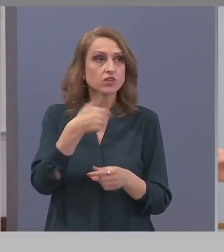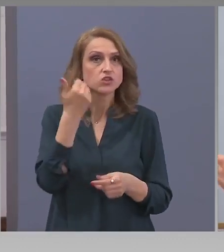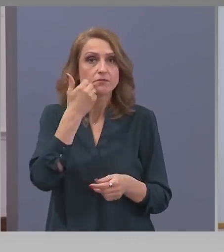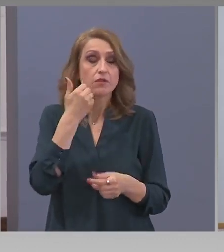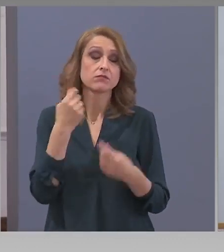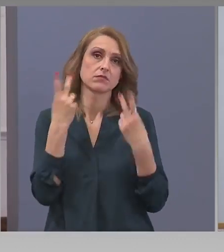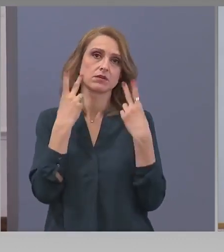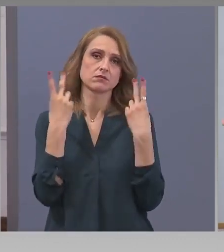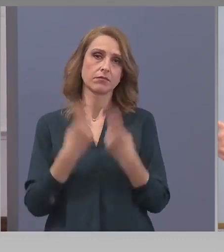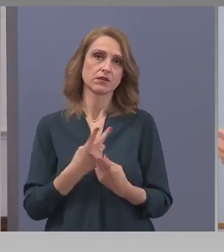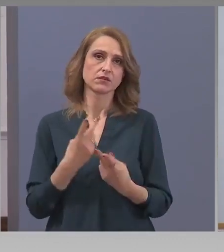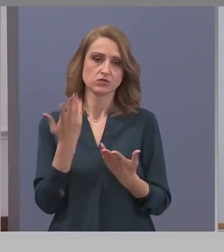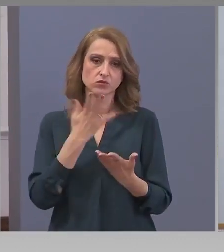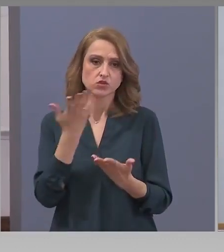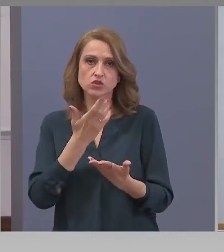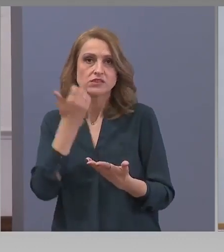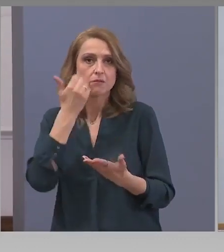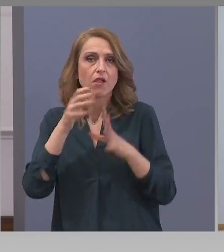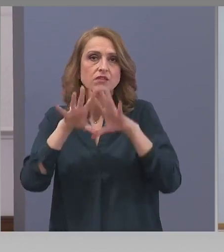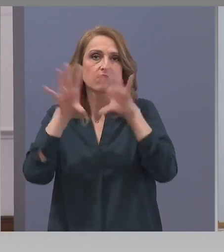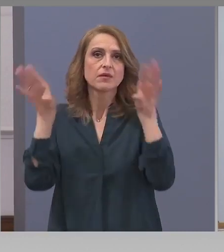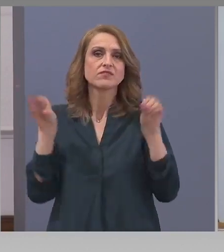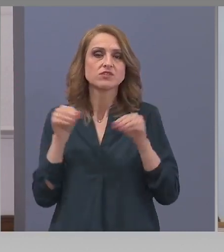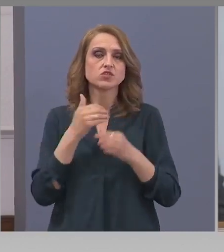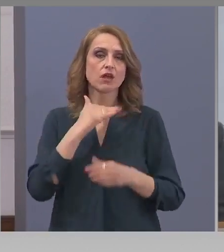думата на Саш Семичиев по Млок. Саша?